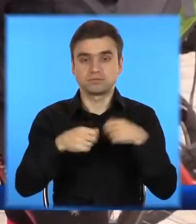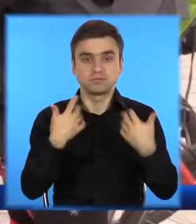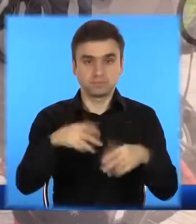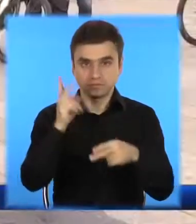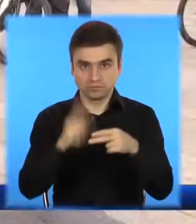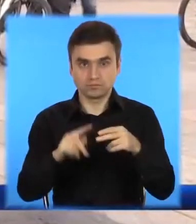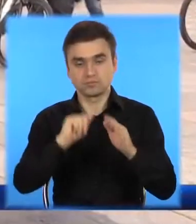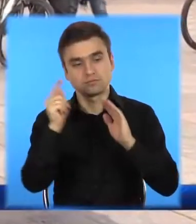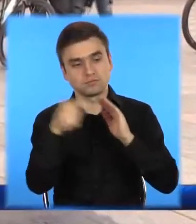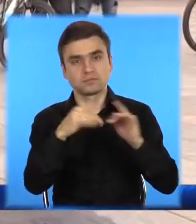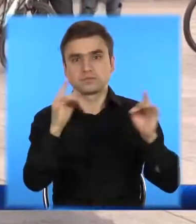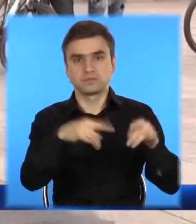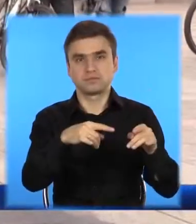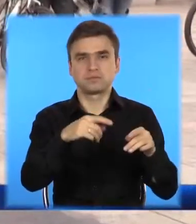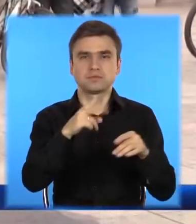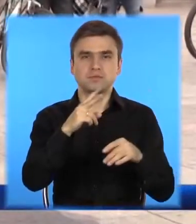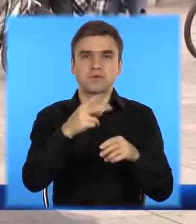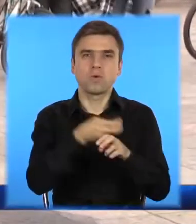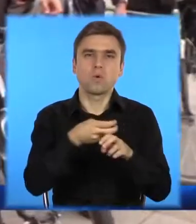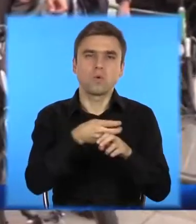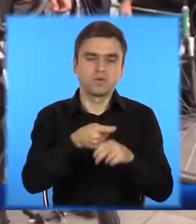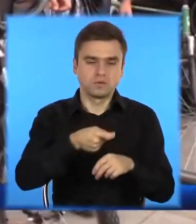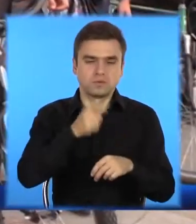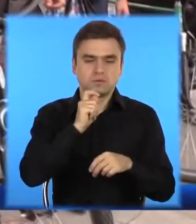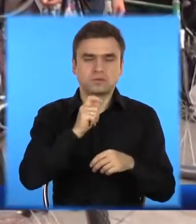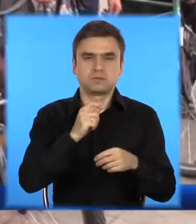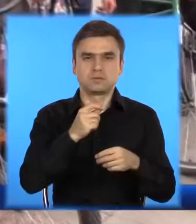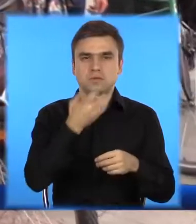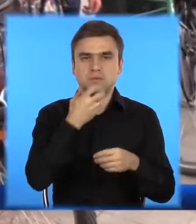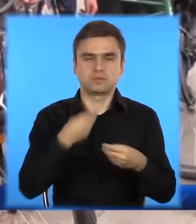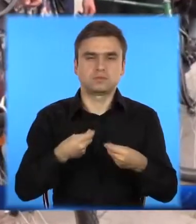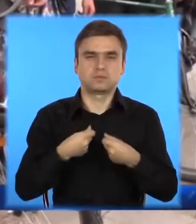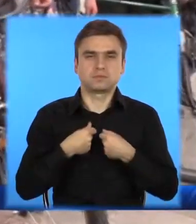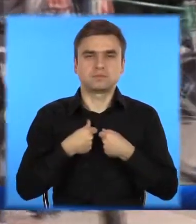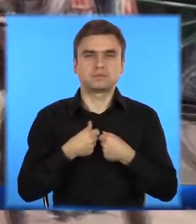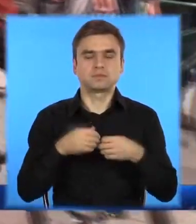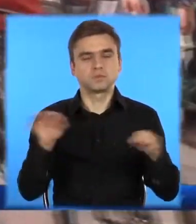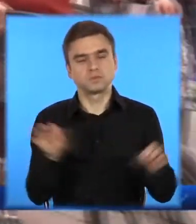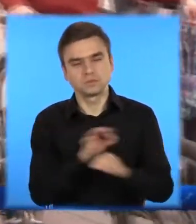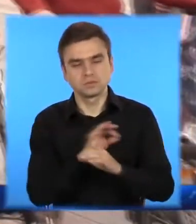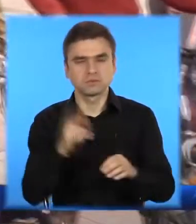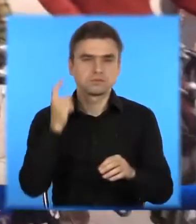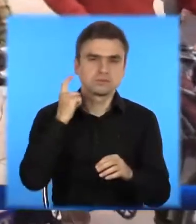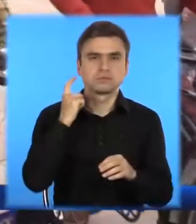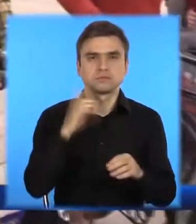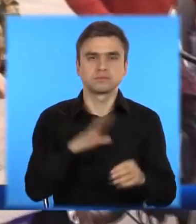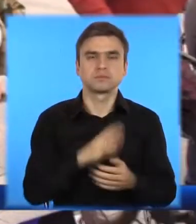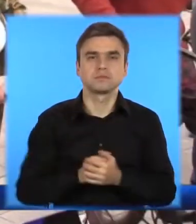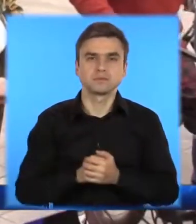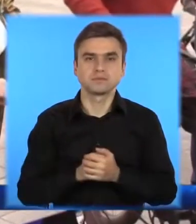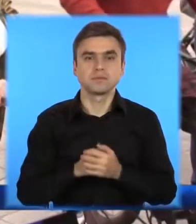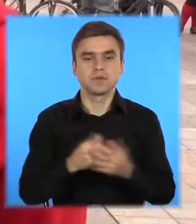в одному з криворіжських кафе. Організатори фестивалю обіцяють, навесні вони планують влаштувати не менш колоритний